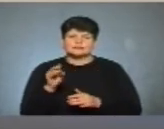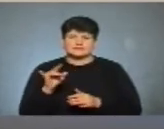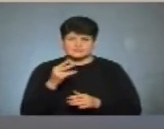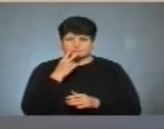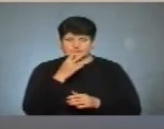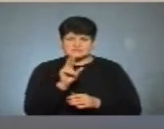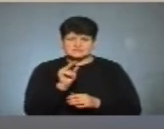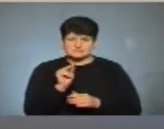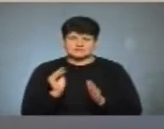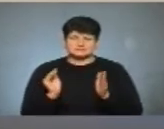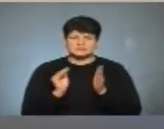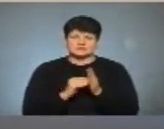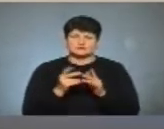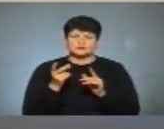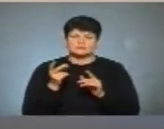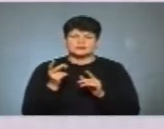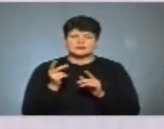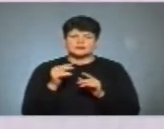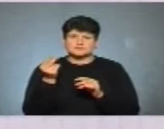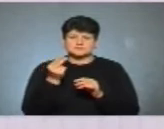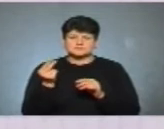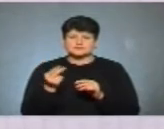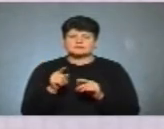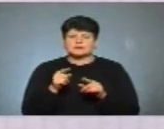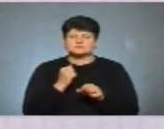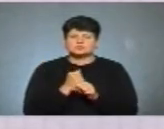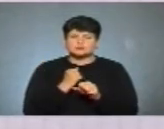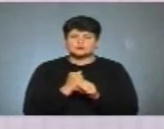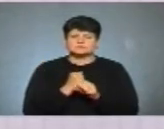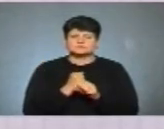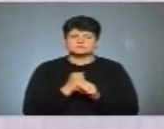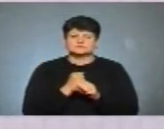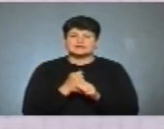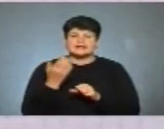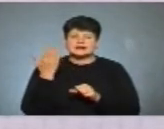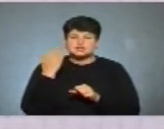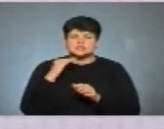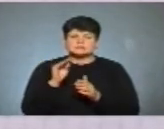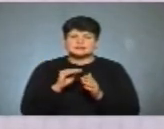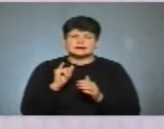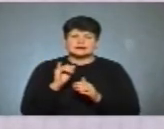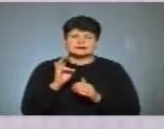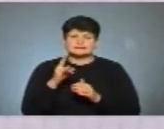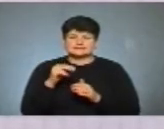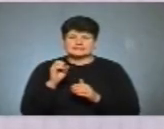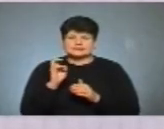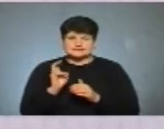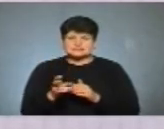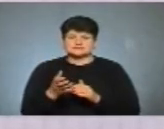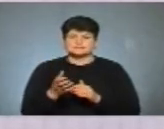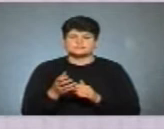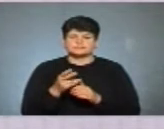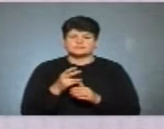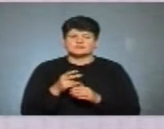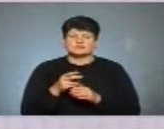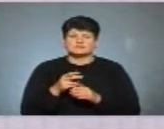необхідно вносити у другий квадратик для позначок, який розкреслено у вигляді трафарету. Раніше так писали індекси на листівках та поштових